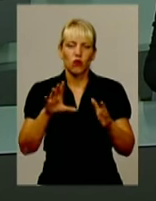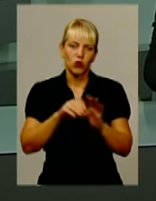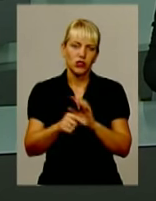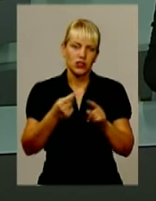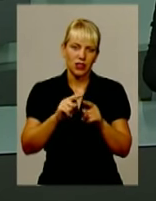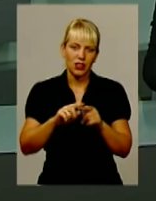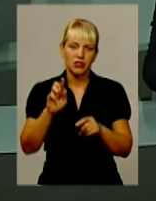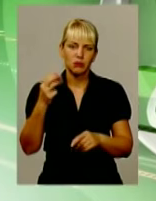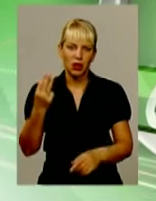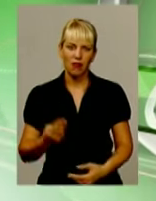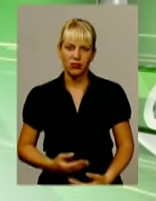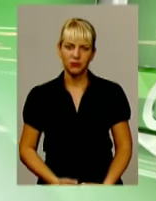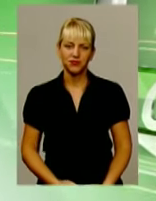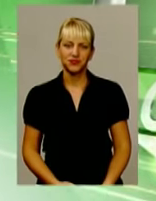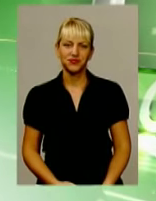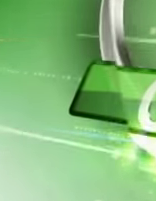страви.